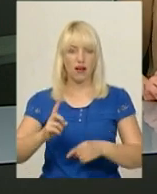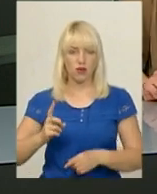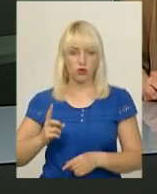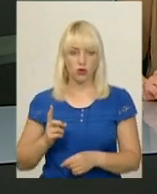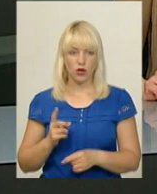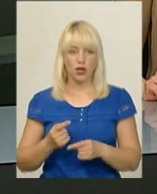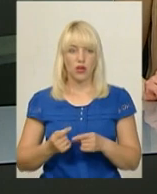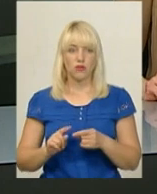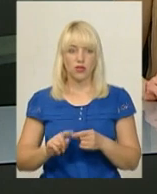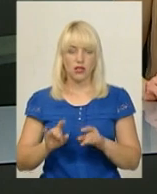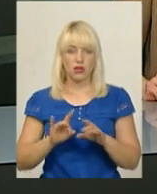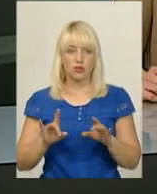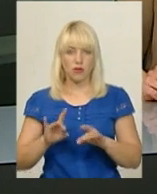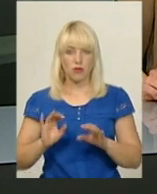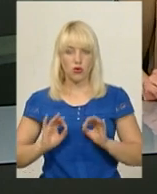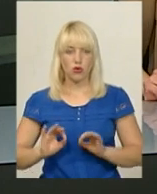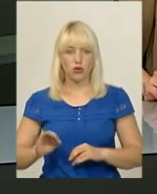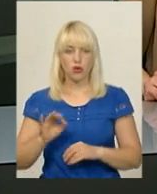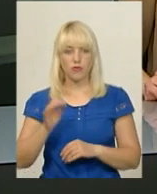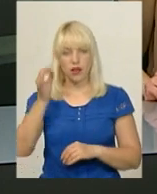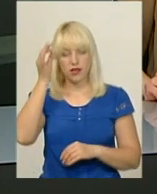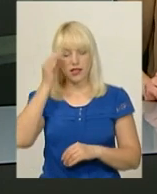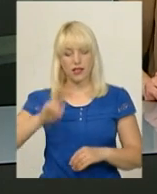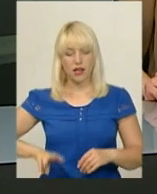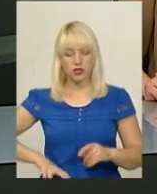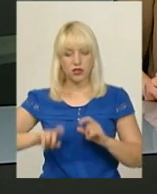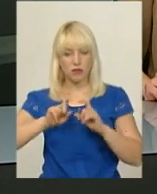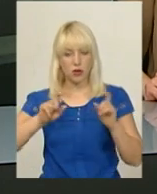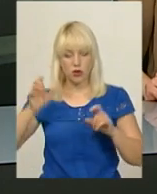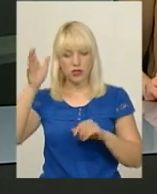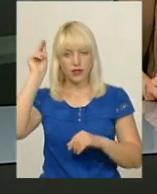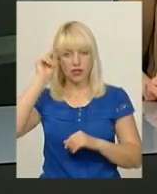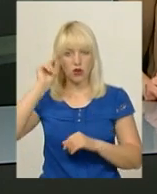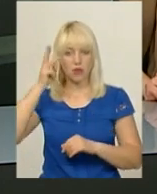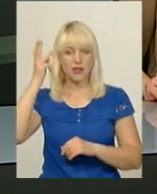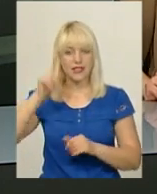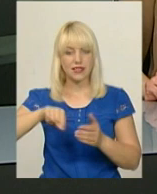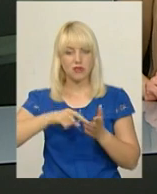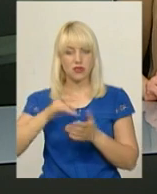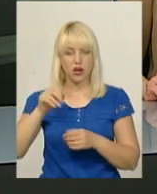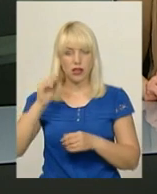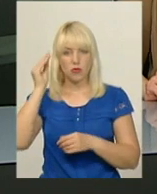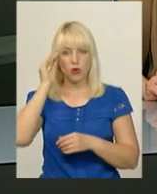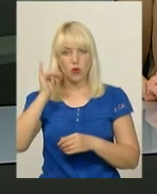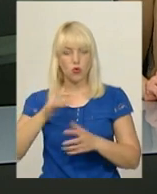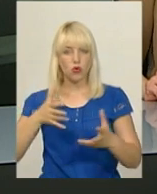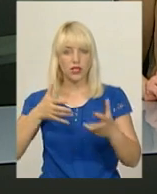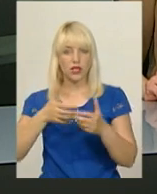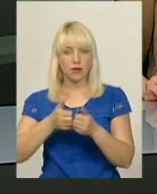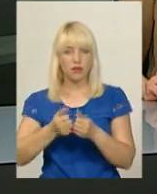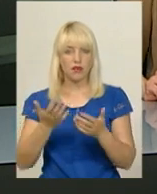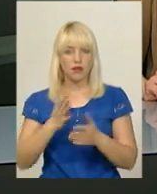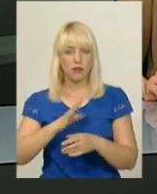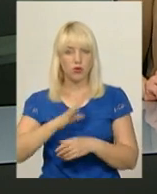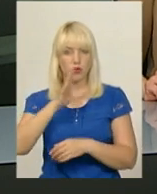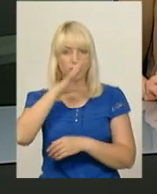Хмельницької області Олег Павлик. Нагадаю, директор Департаменту освіти та науки Хмельницької міської ради підозрюють у скоєнні ДТП, що сталося